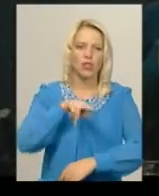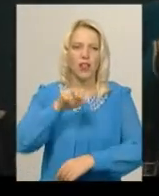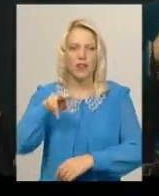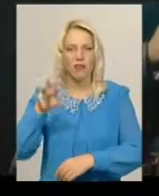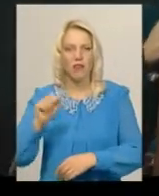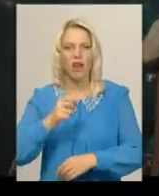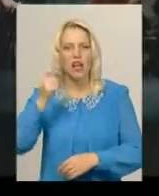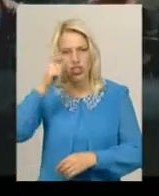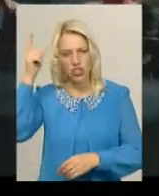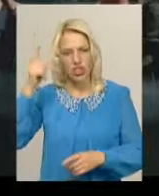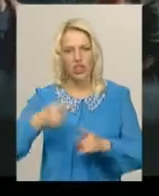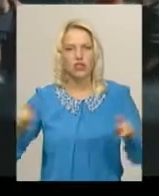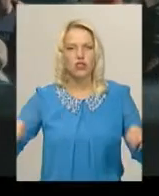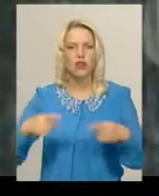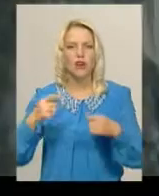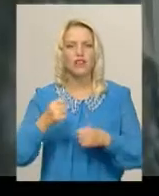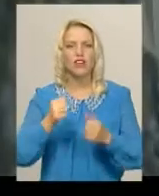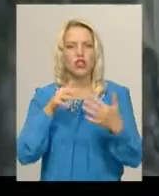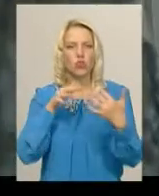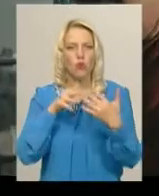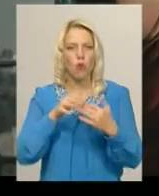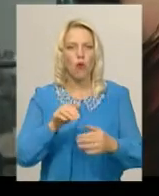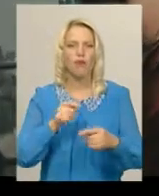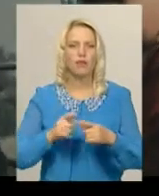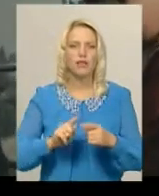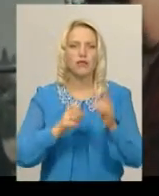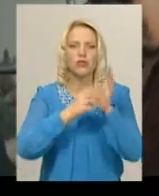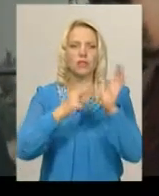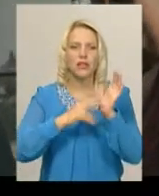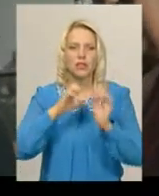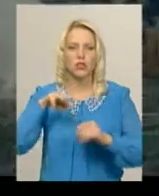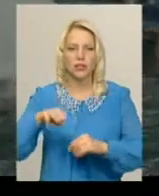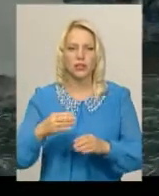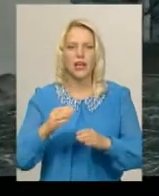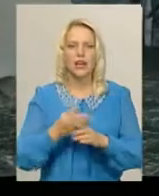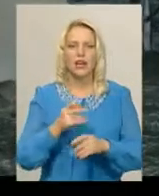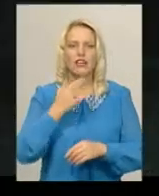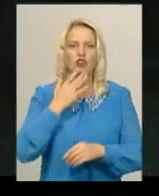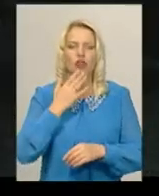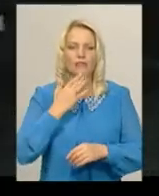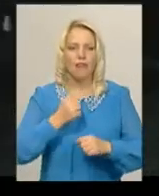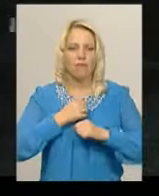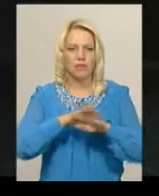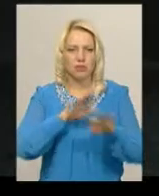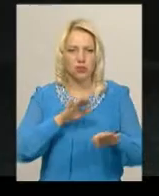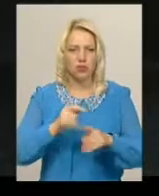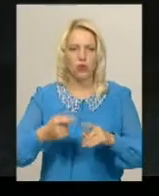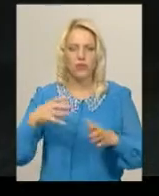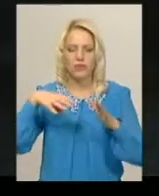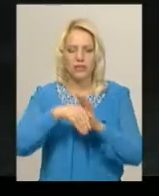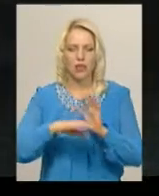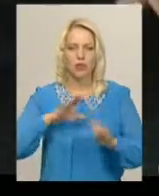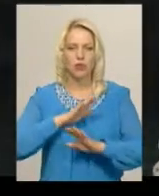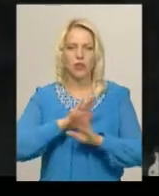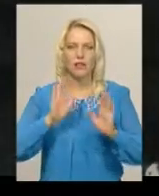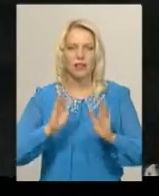відтворювали військову битву 17-го століття поміж залогою замку та бунтівним полком іноземного строю, в складі якого були не тільки